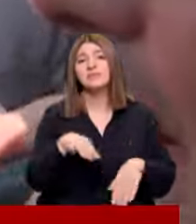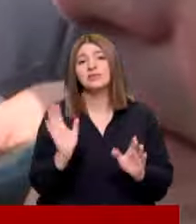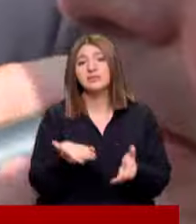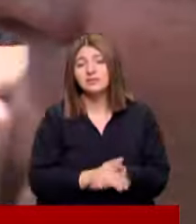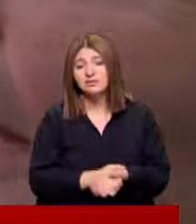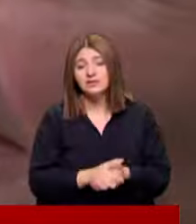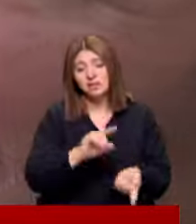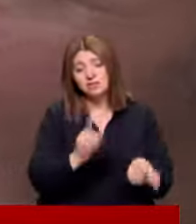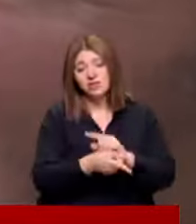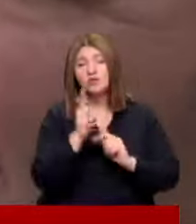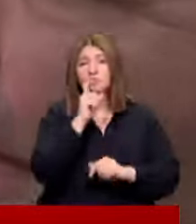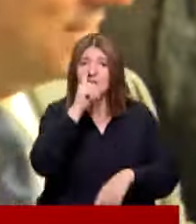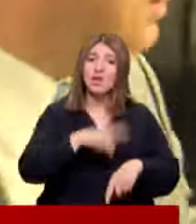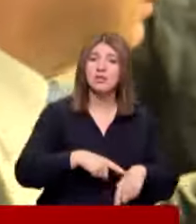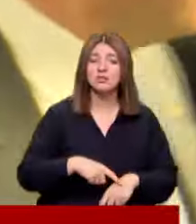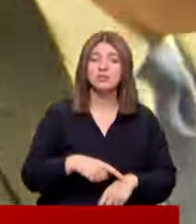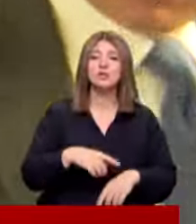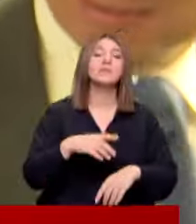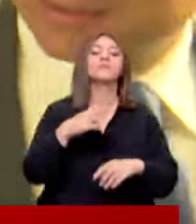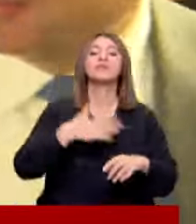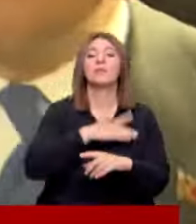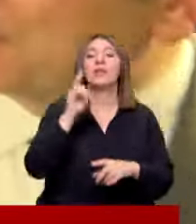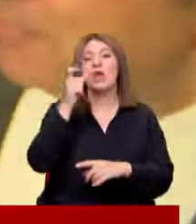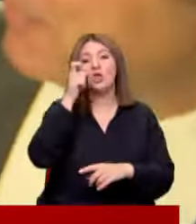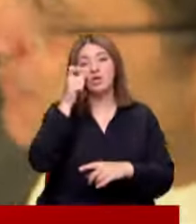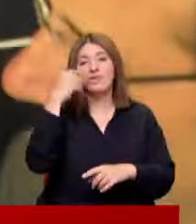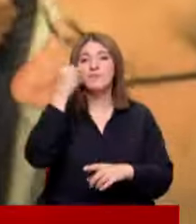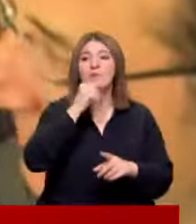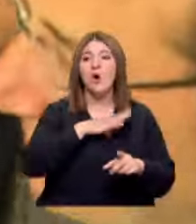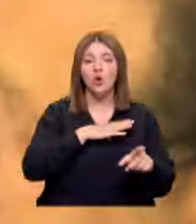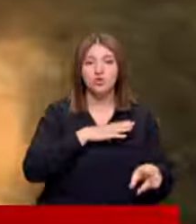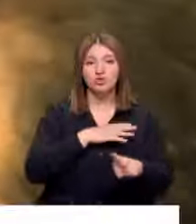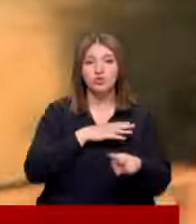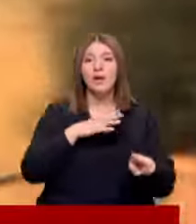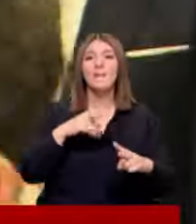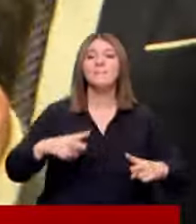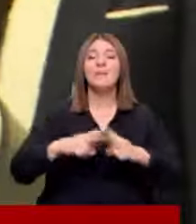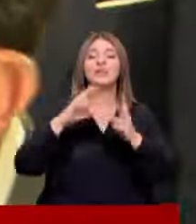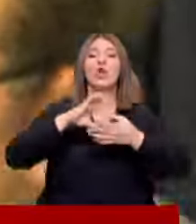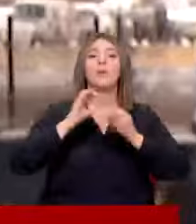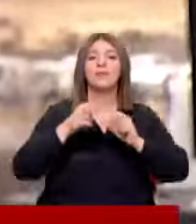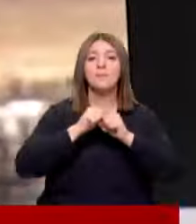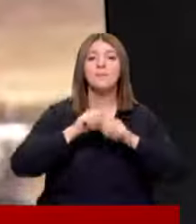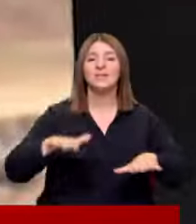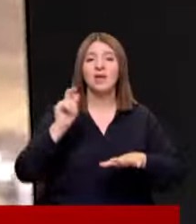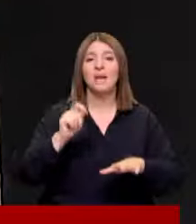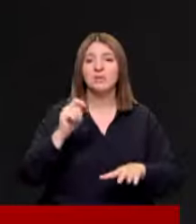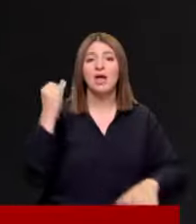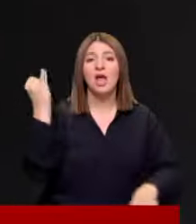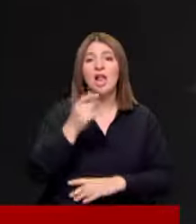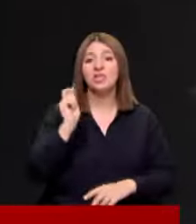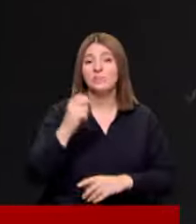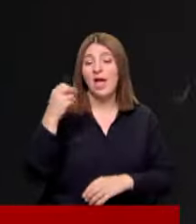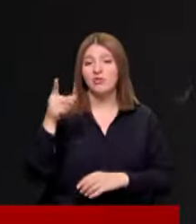Tersini sorun inanır CHP lideri Özgür Özel ve Ekrem İmamoğlu'nun Paris Olimpiyatlarından paylaşım yapmasını da